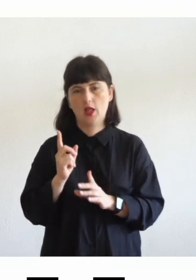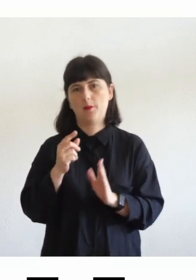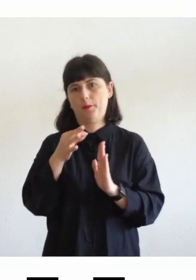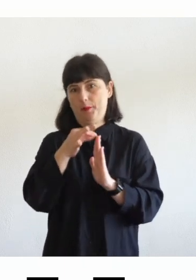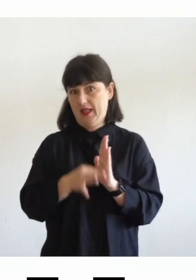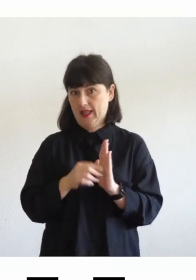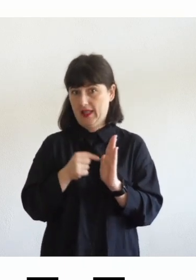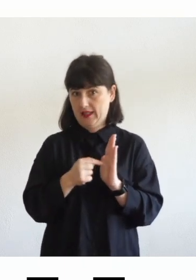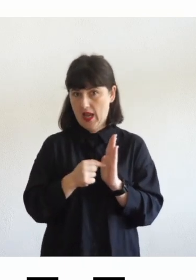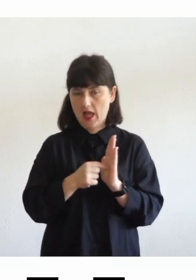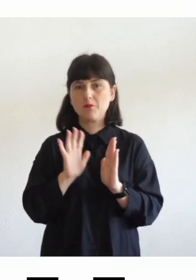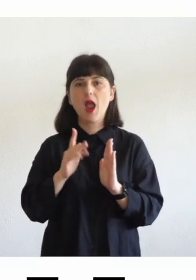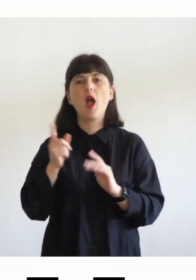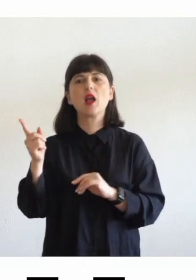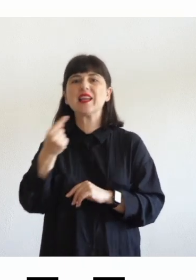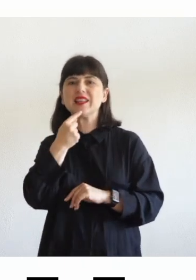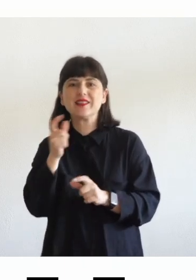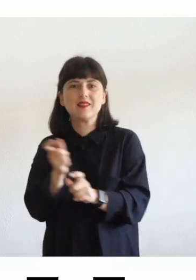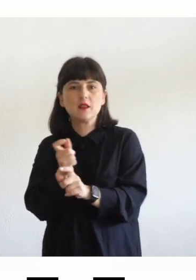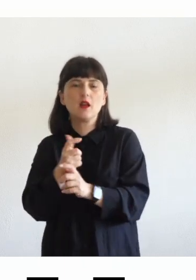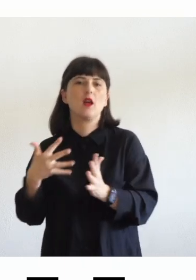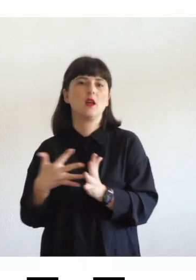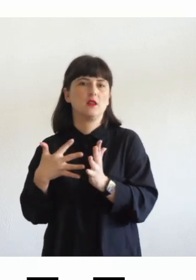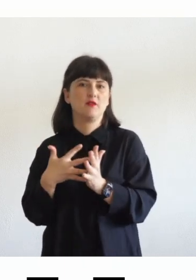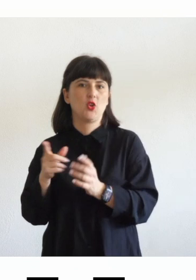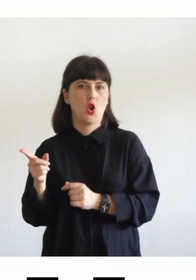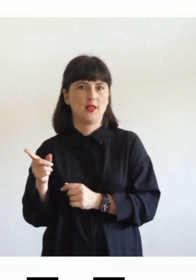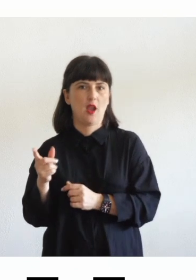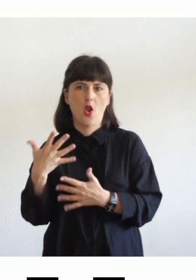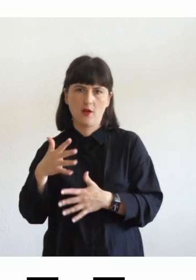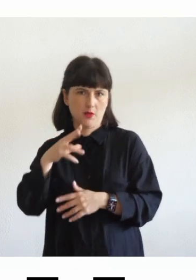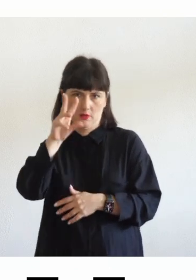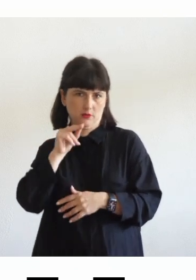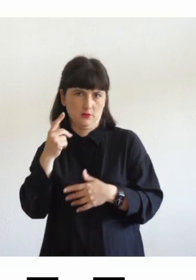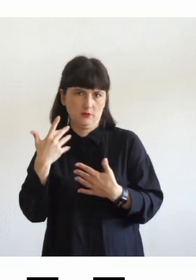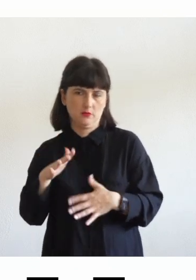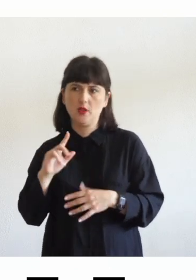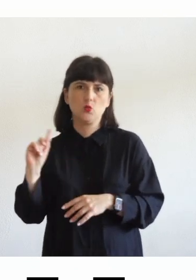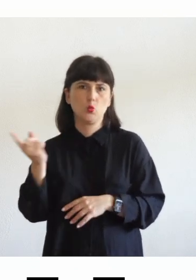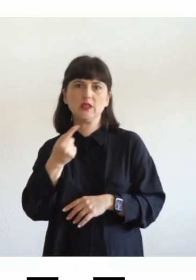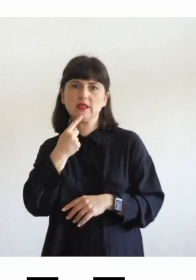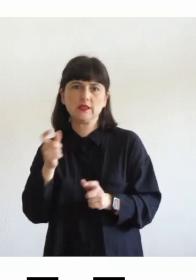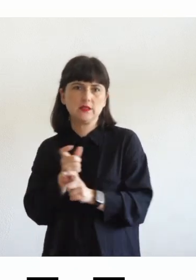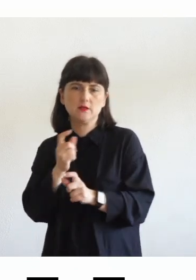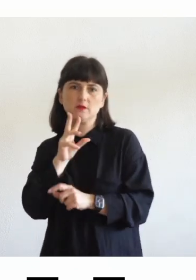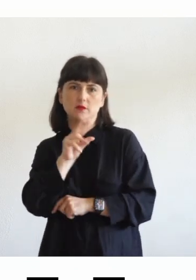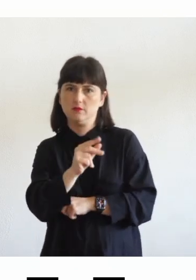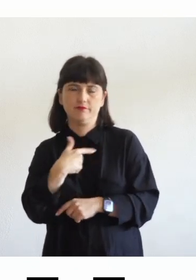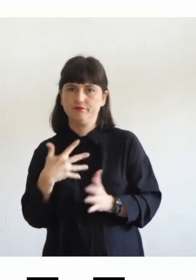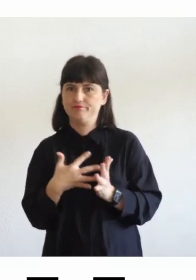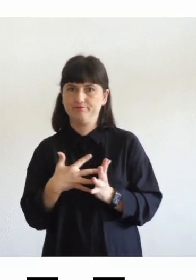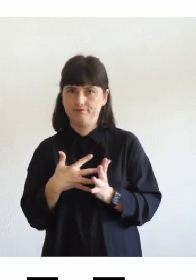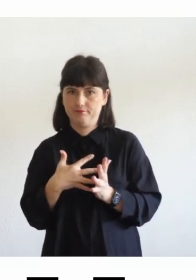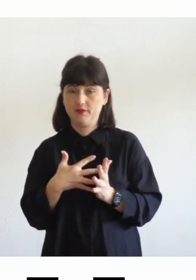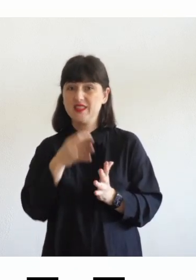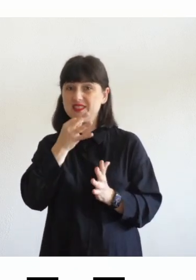un ostacolo per il lettore con DSA un ostacolo ormai riconosciuto da tutti ecco vedete che allora i criteri dell'accessibilità